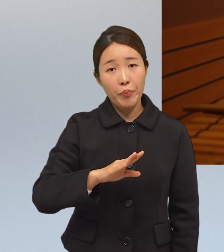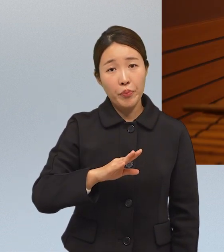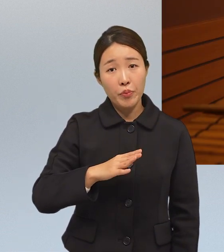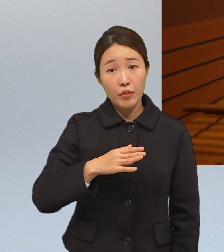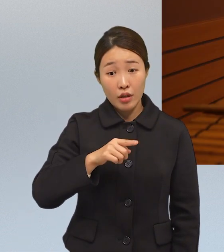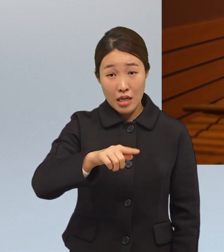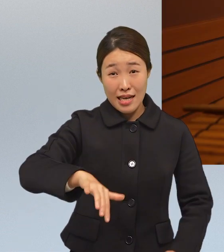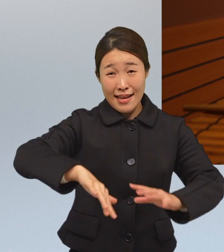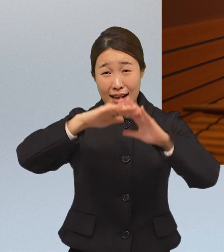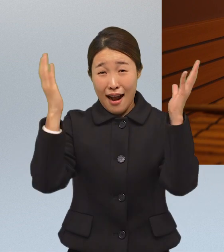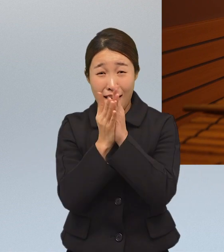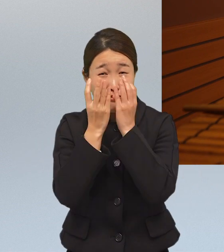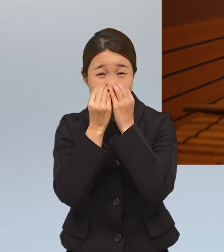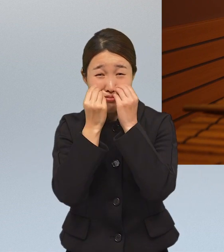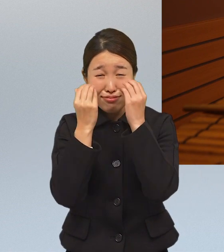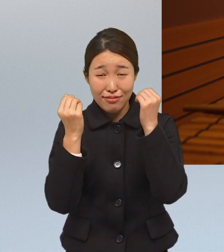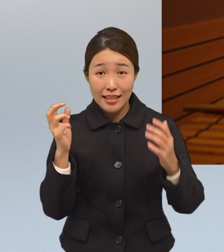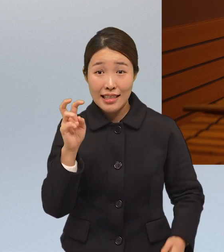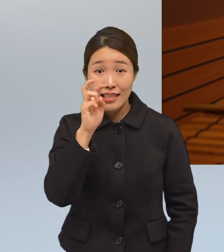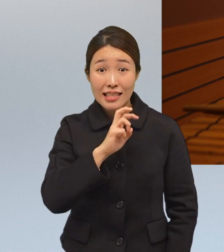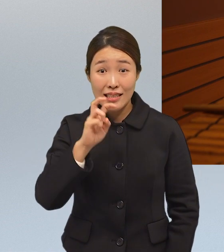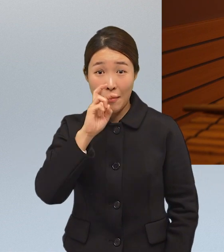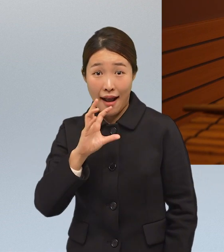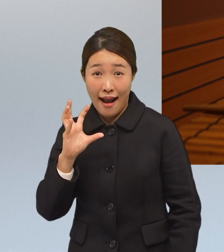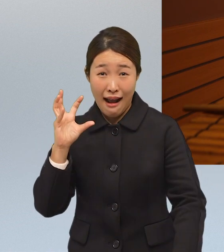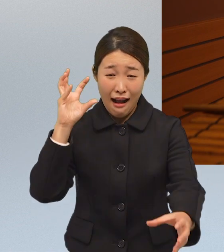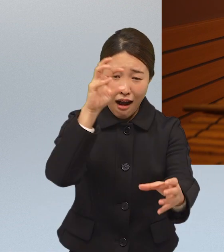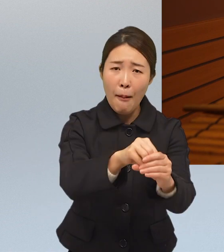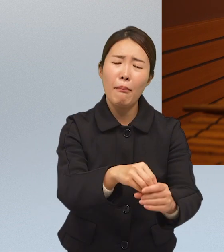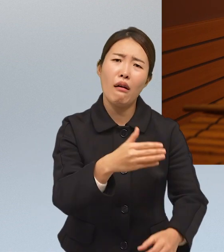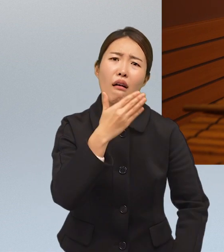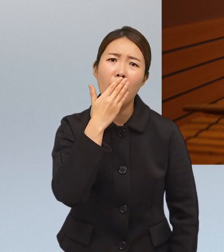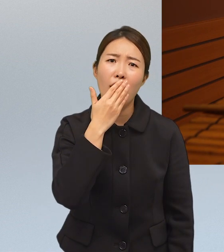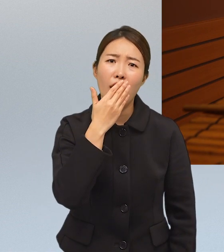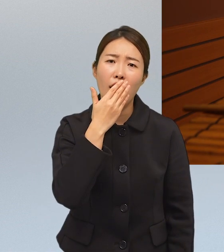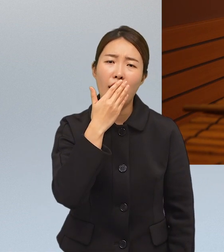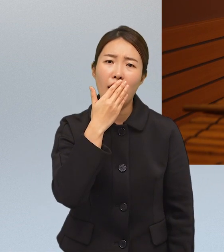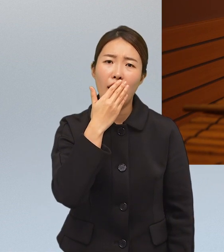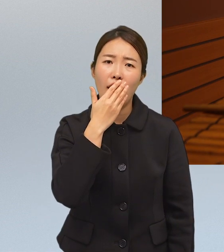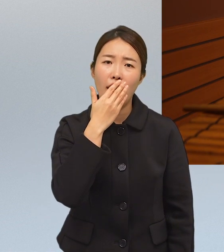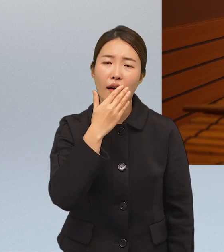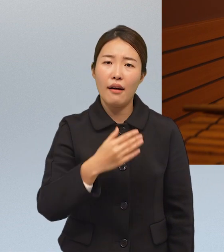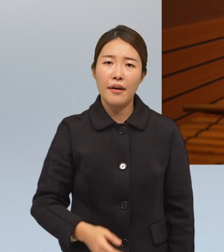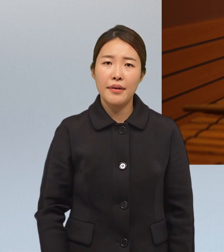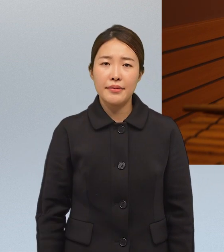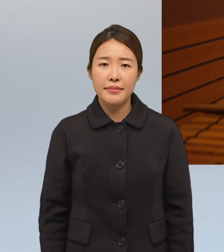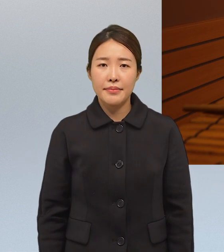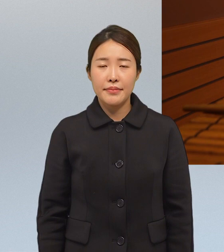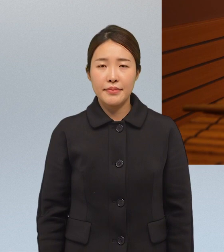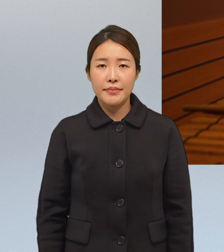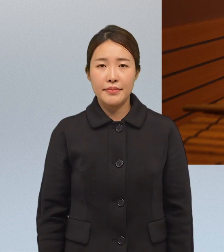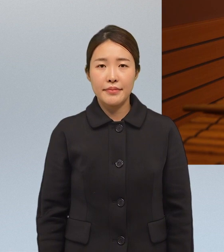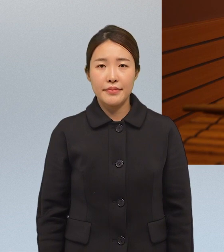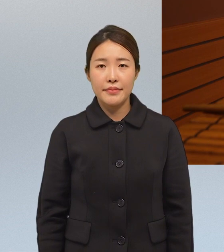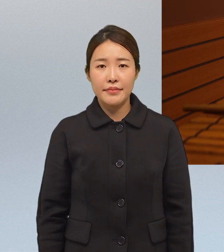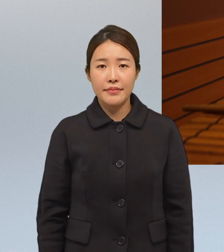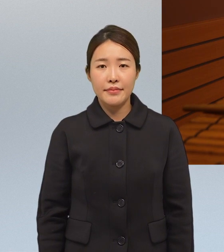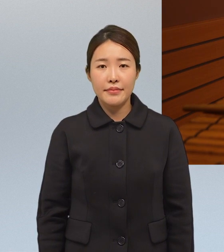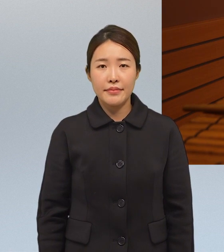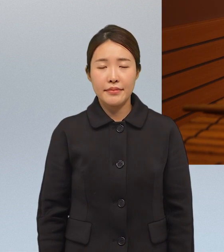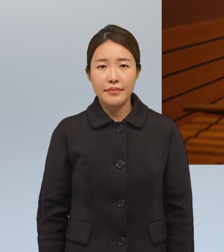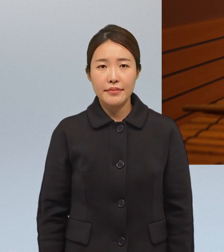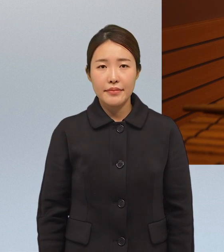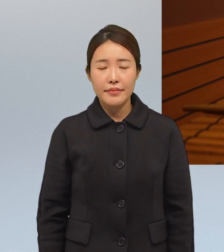나는 진짜 정말 그냥 어 다 음악 들어갈 수